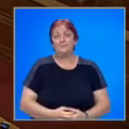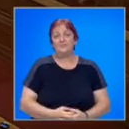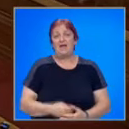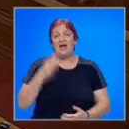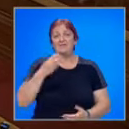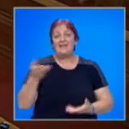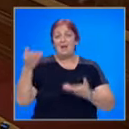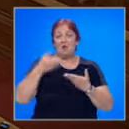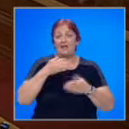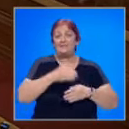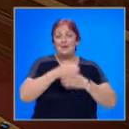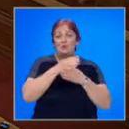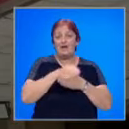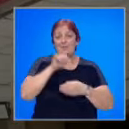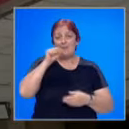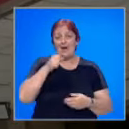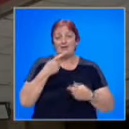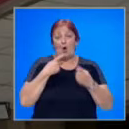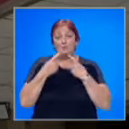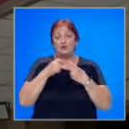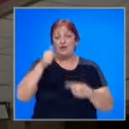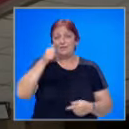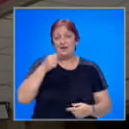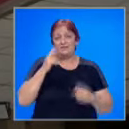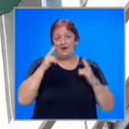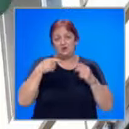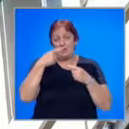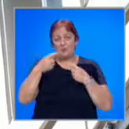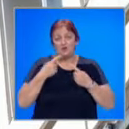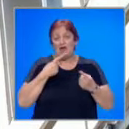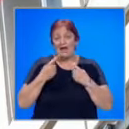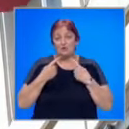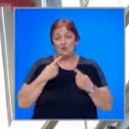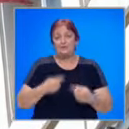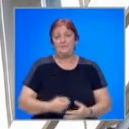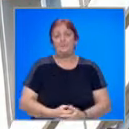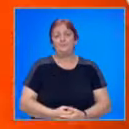Трите поканени за подкрепа партии обсъждат. БСП реши да продължи разговорите.